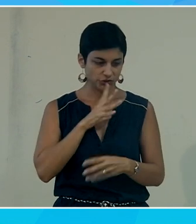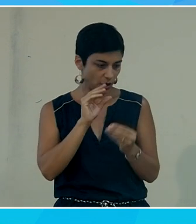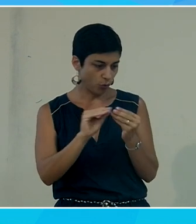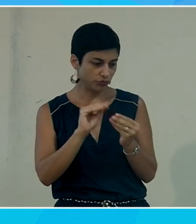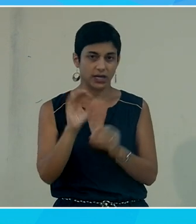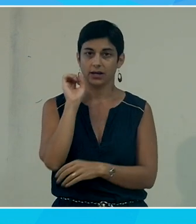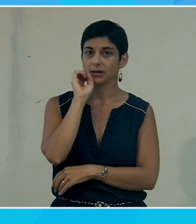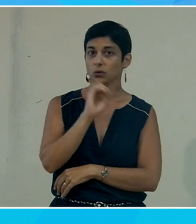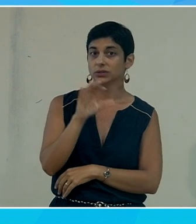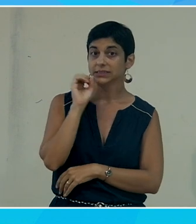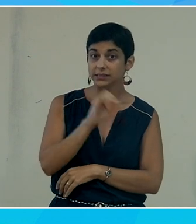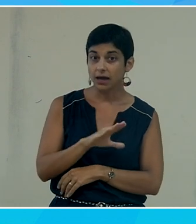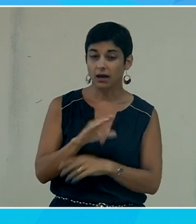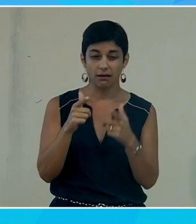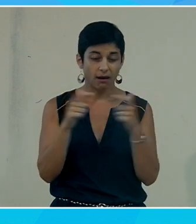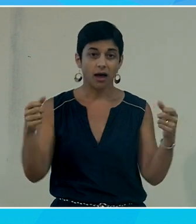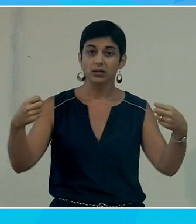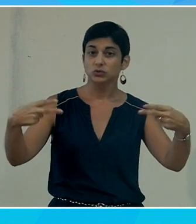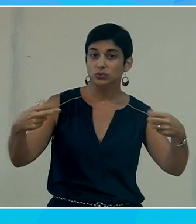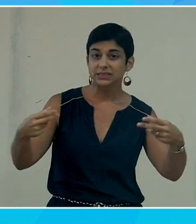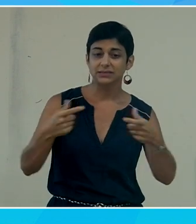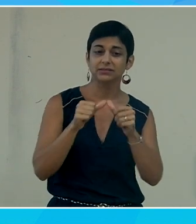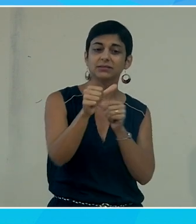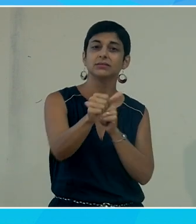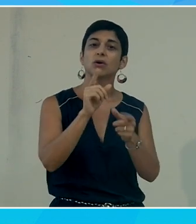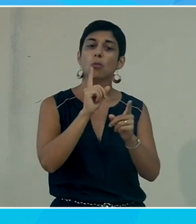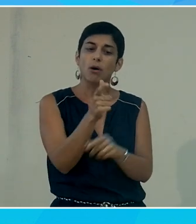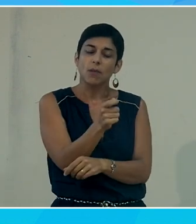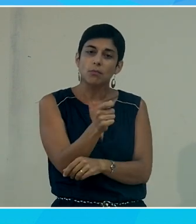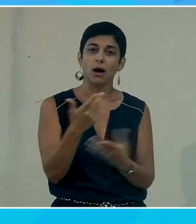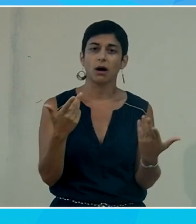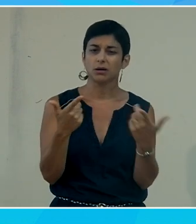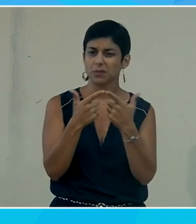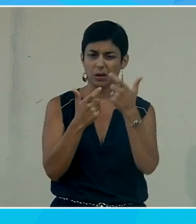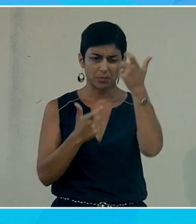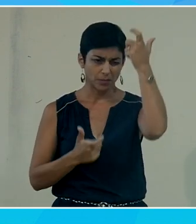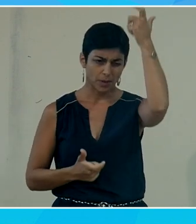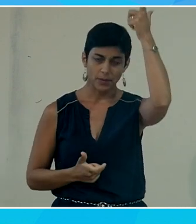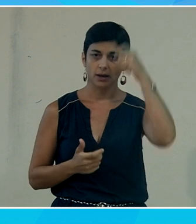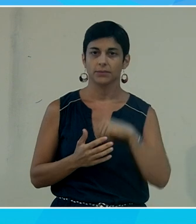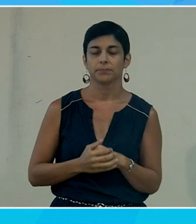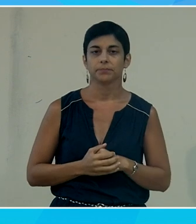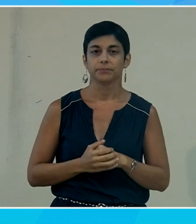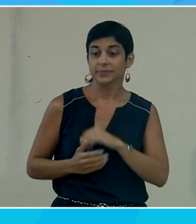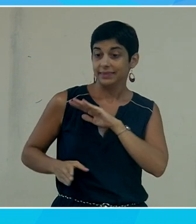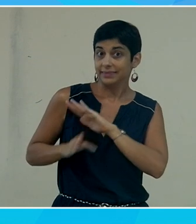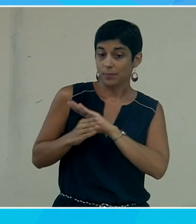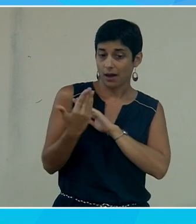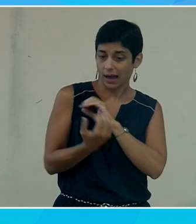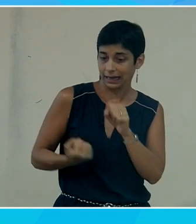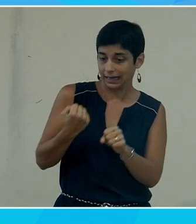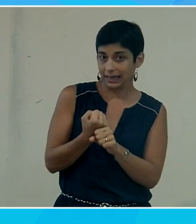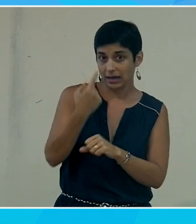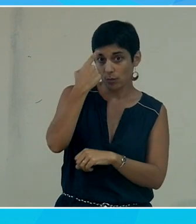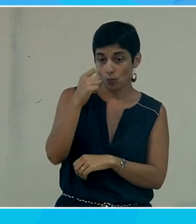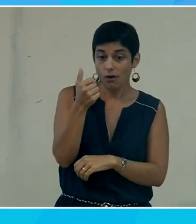quotidien les sous-titres les télécommands les livres audio régulateurs de vitesse portes automatiques etc qui au départ ont été créés pour